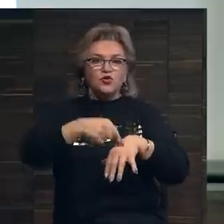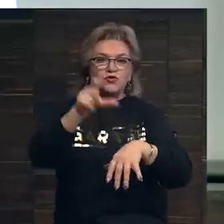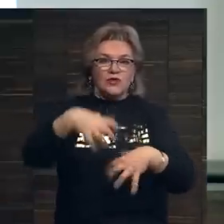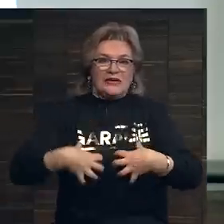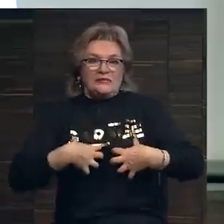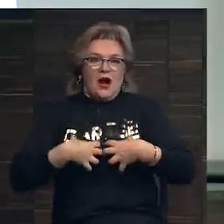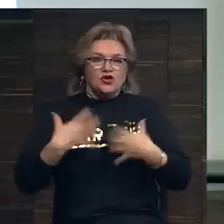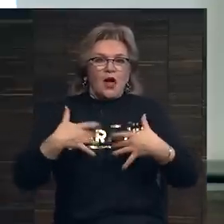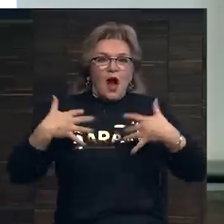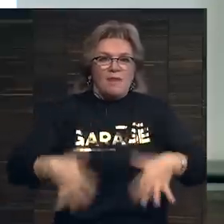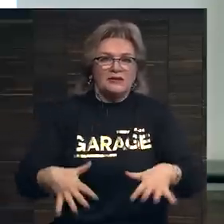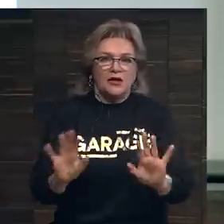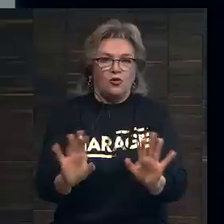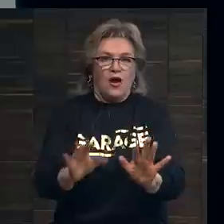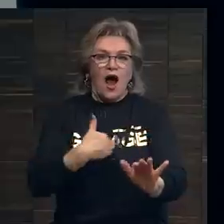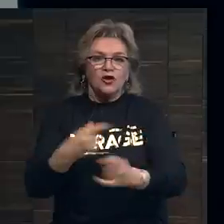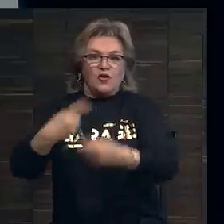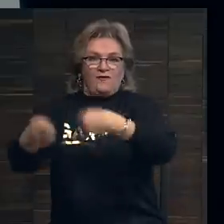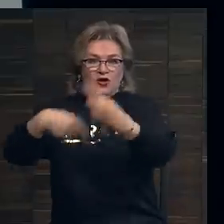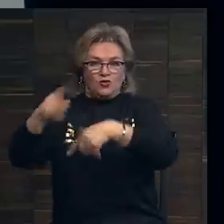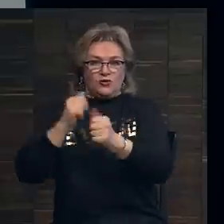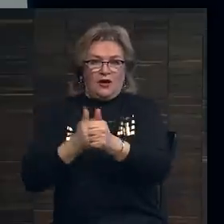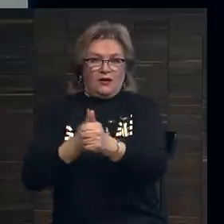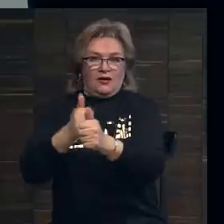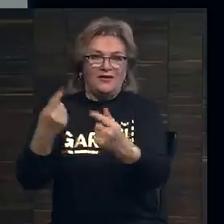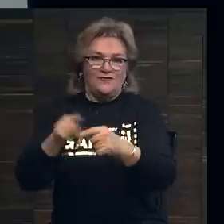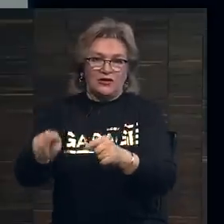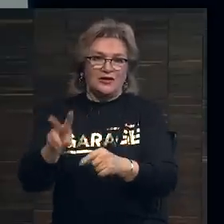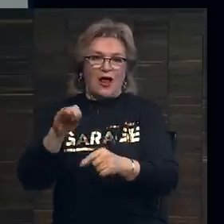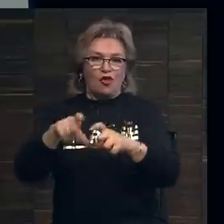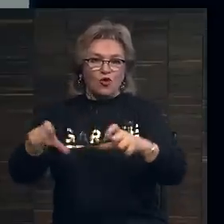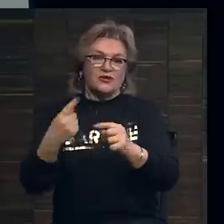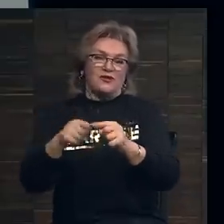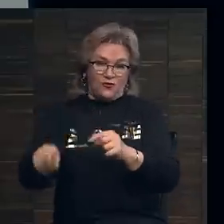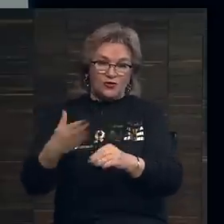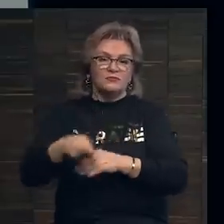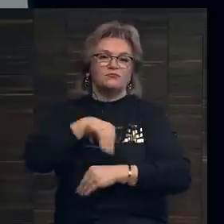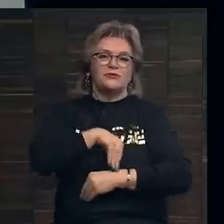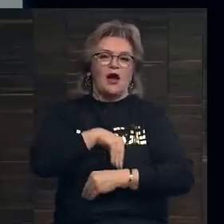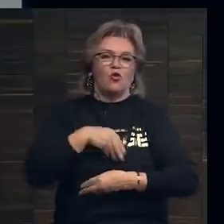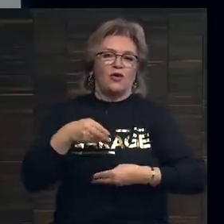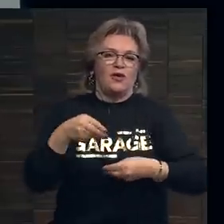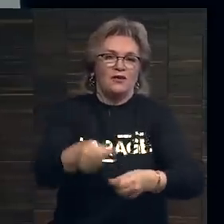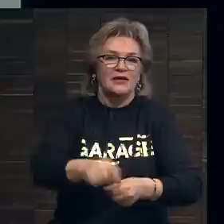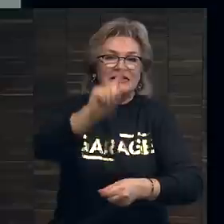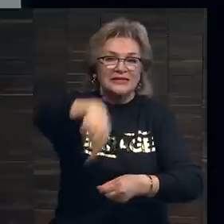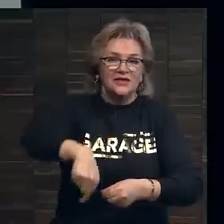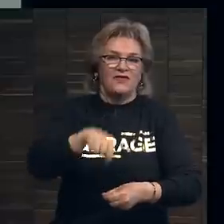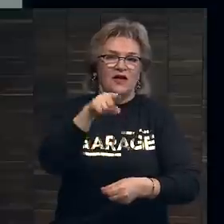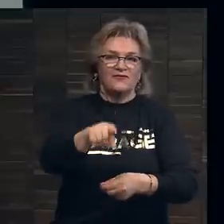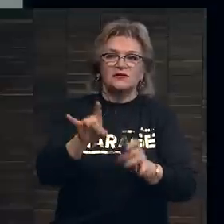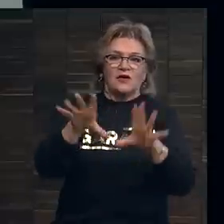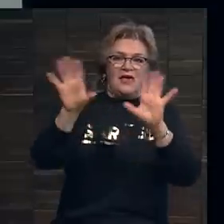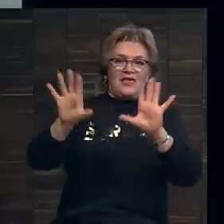чувствуете страшное ощущение потери в этот мгновение, и хотите вернуть этот лот. В этом часть той психологии, которая заставляет вас не